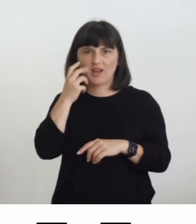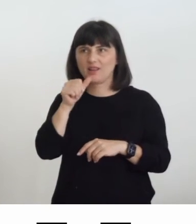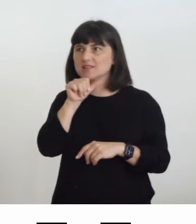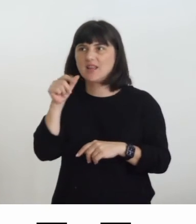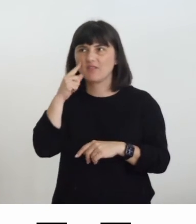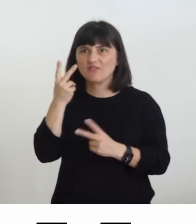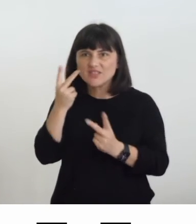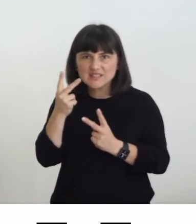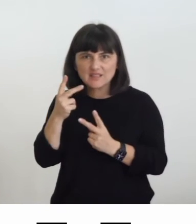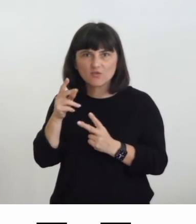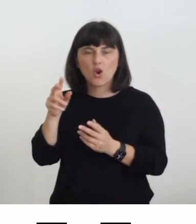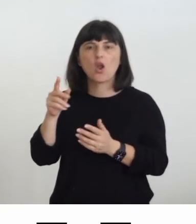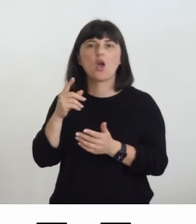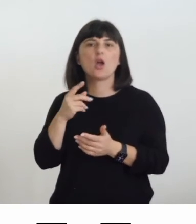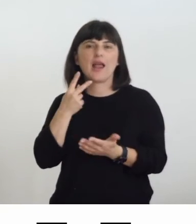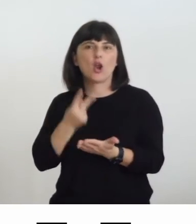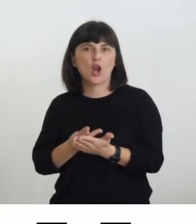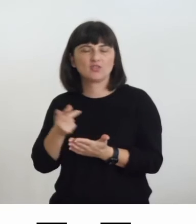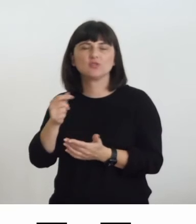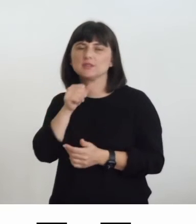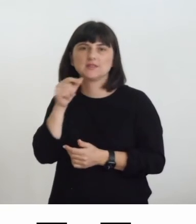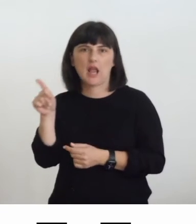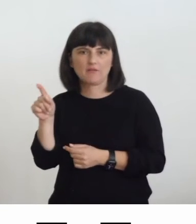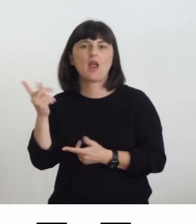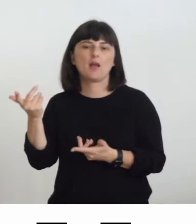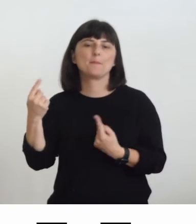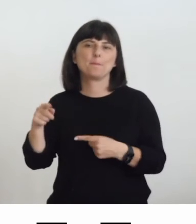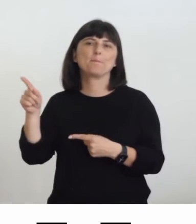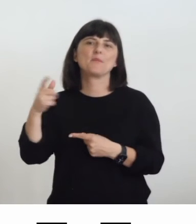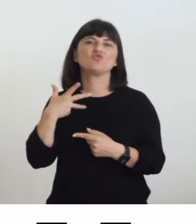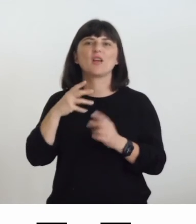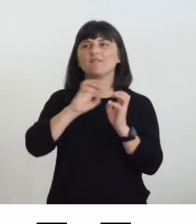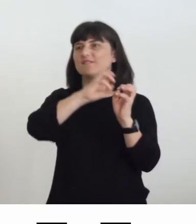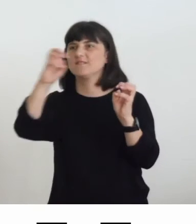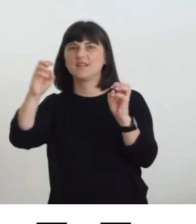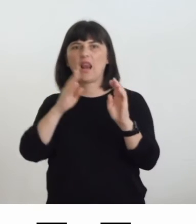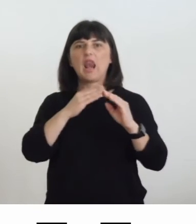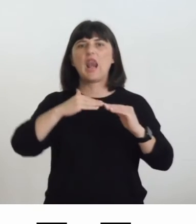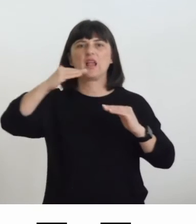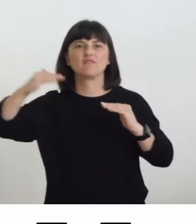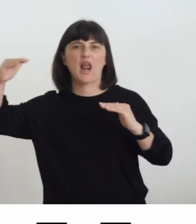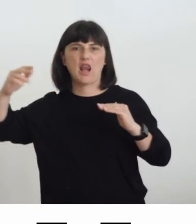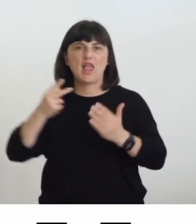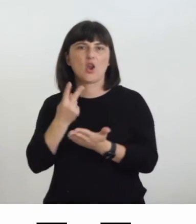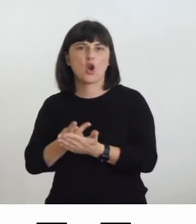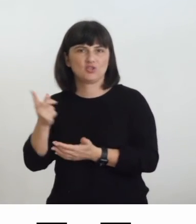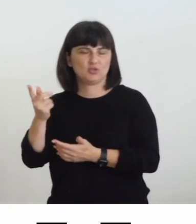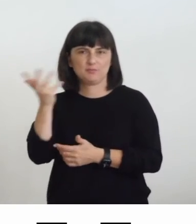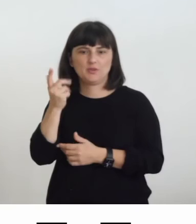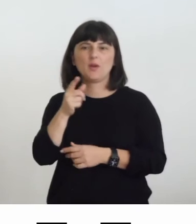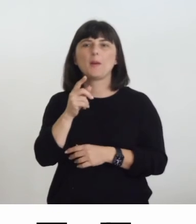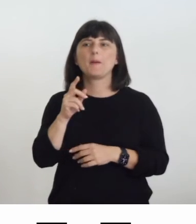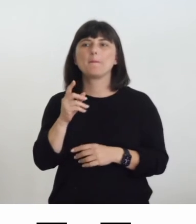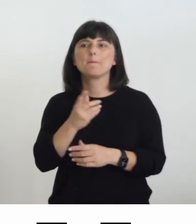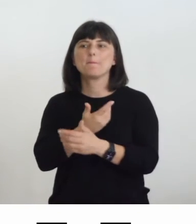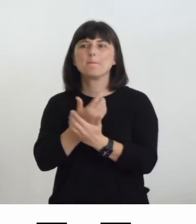queste sono opere che già negli autori ovviamente hanno diversi livelli di iconicità da Modigliani a Picasso a